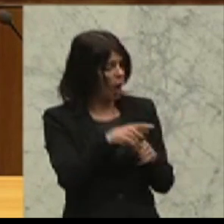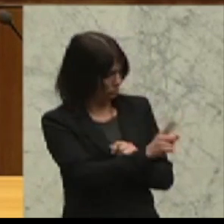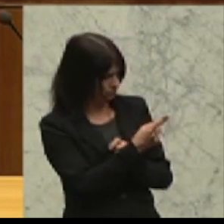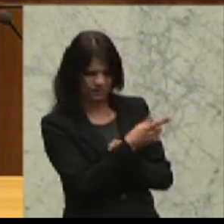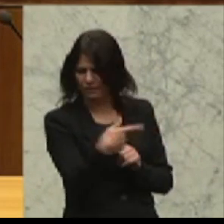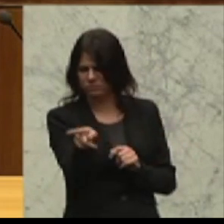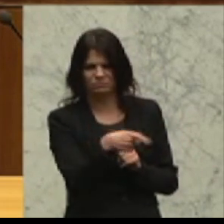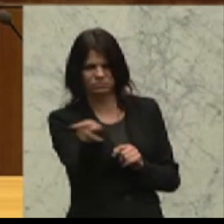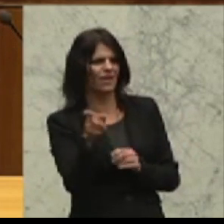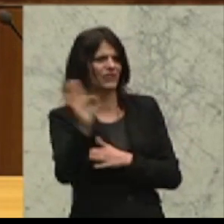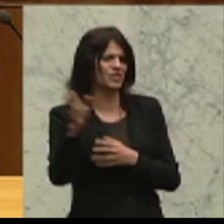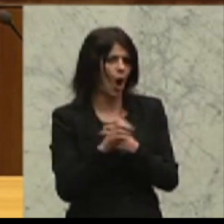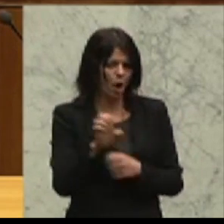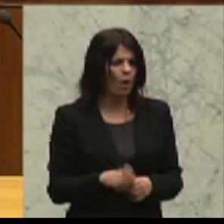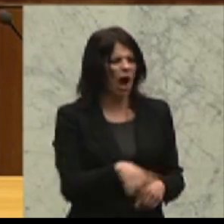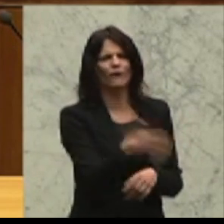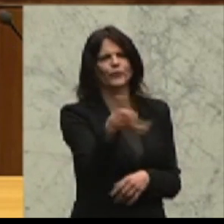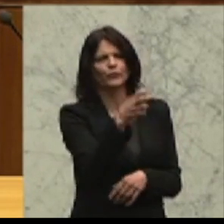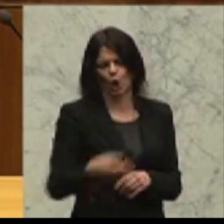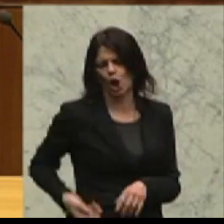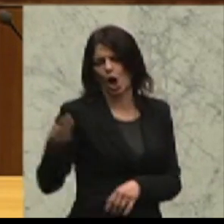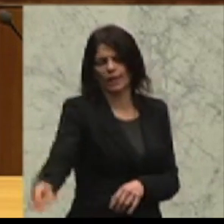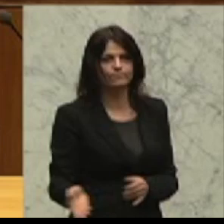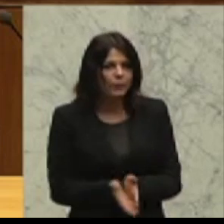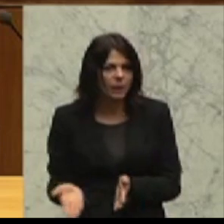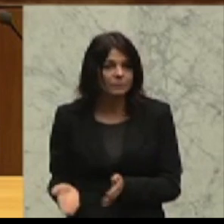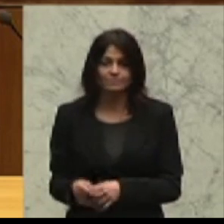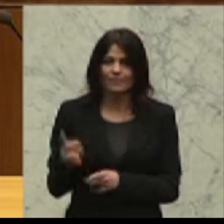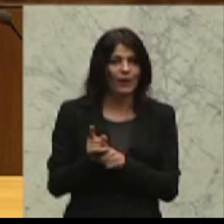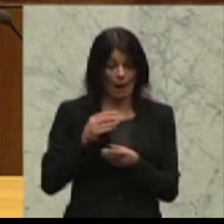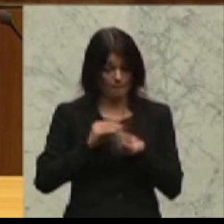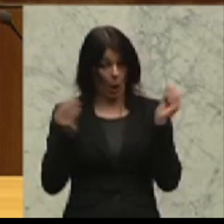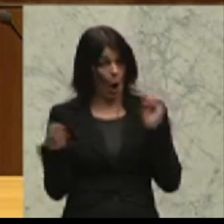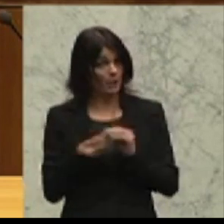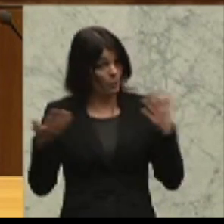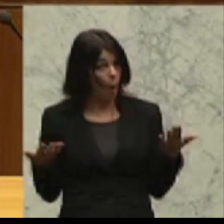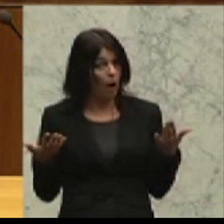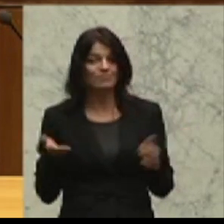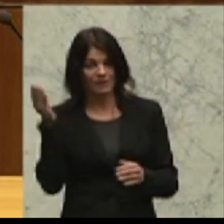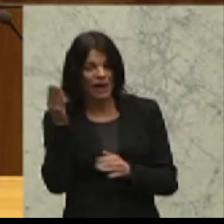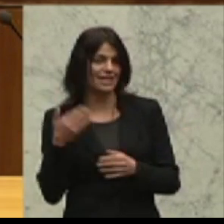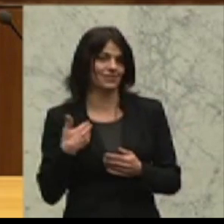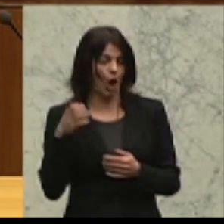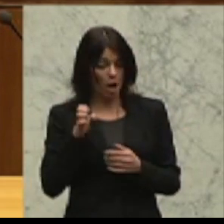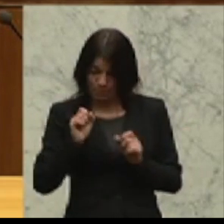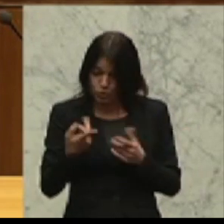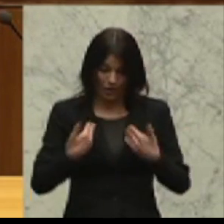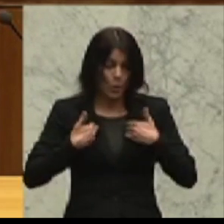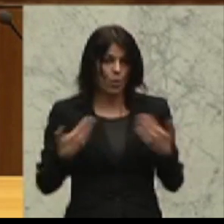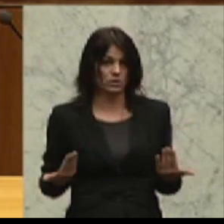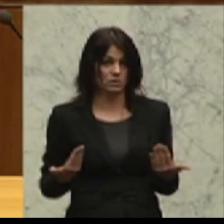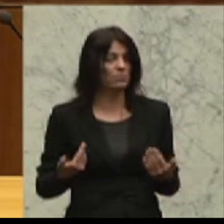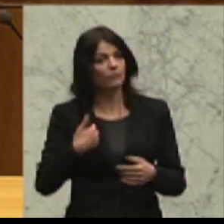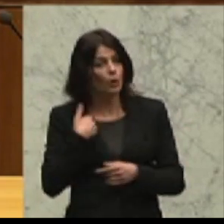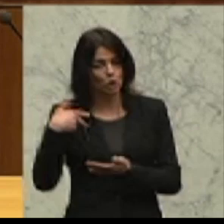Westeuropa, ihnen 500-Euro in die Hand drücken und wir dann die Problematik im Westen und insbesondere für uns mit unserer Zuständigkeit